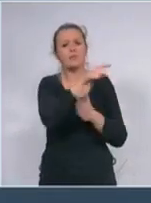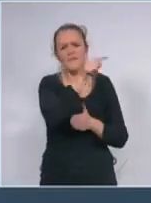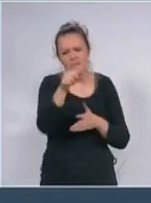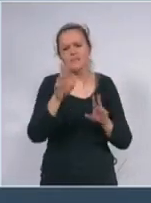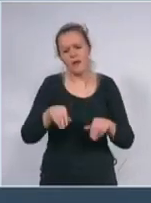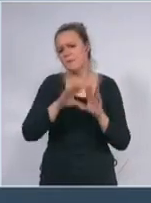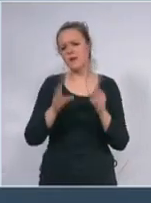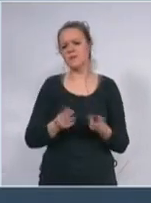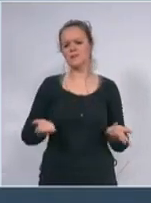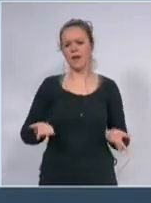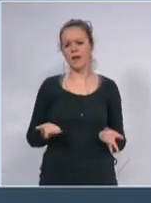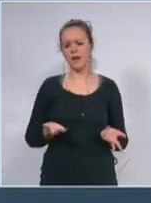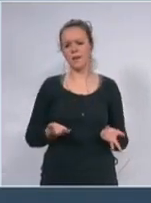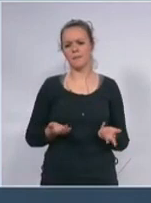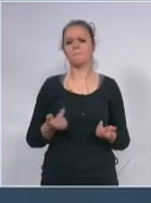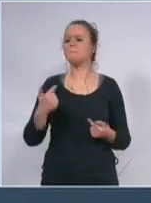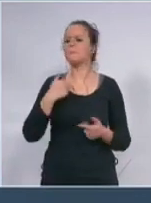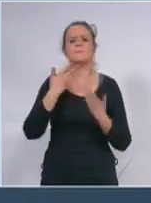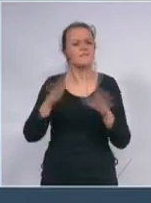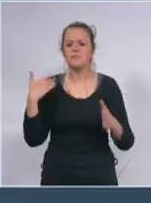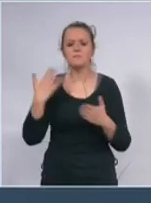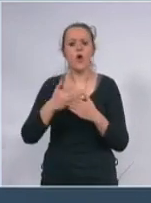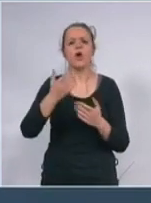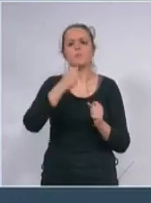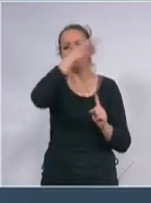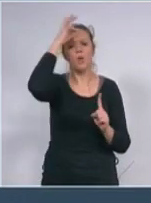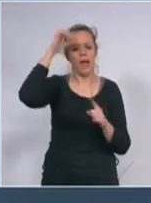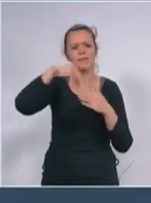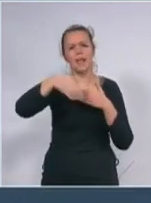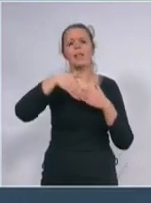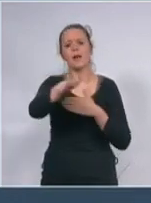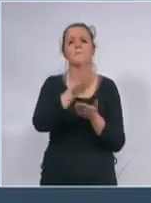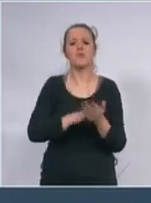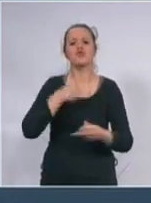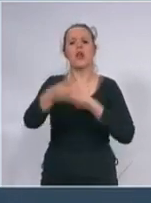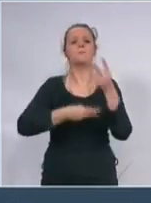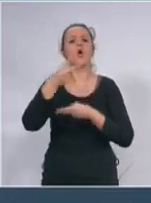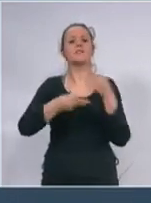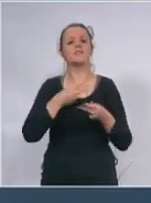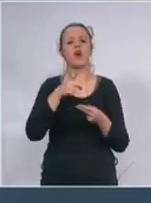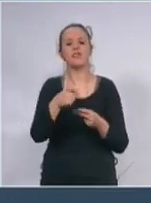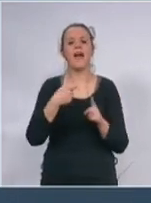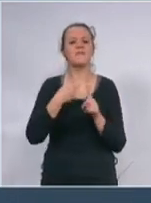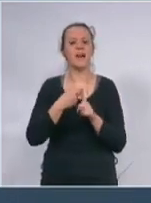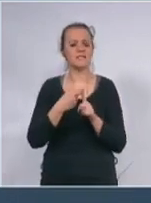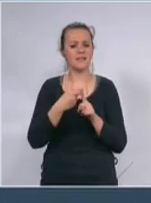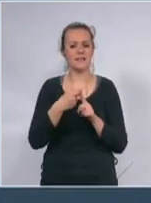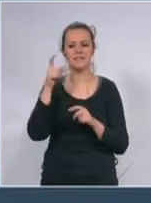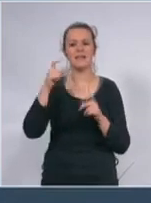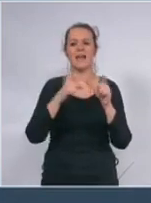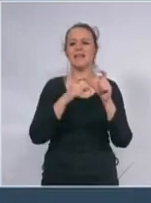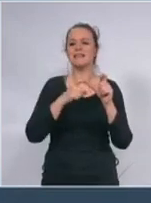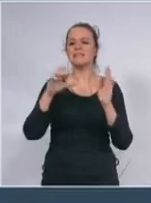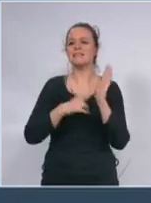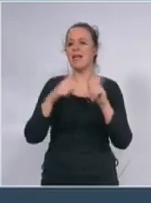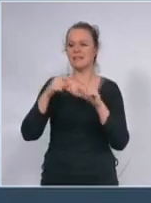preduzeli sve mere. Nema kvasca. Od poneljaka kreće proizvodnja kvasca u senti preduzeli smo sve mere da može da se pokrije